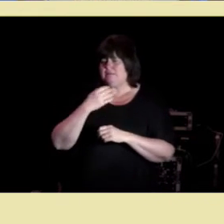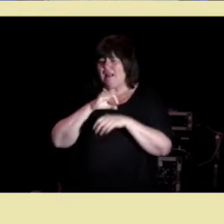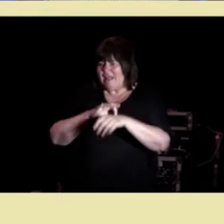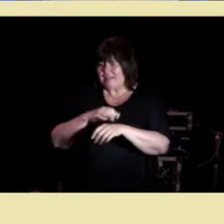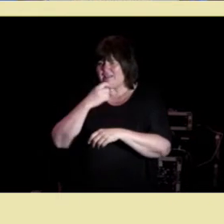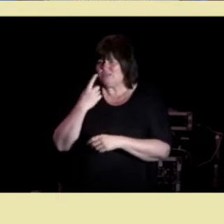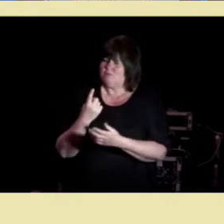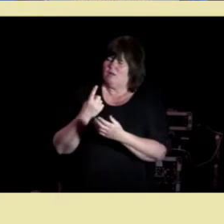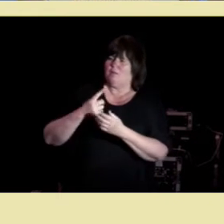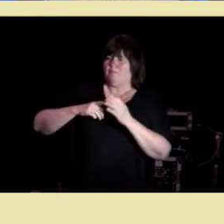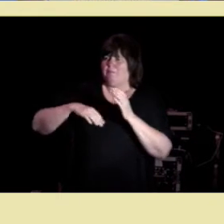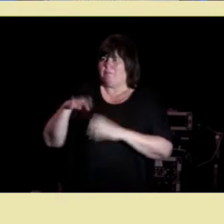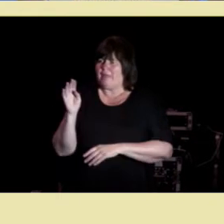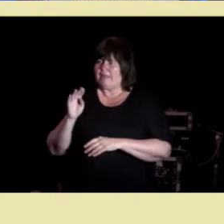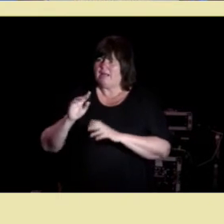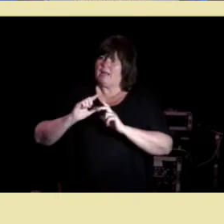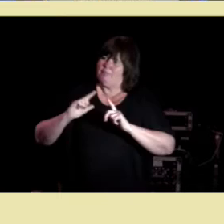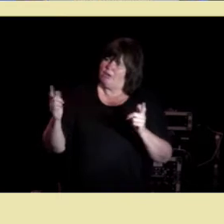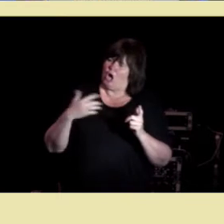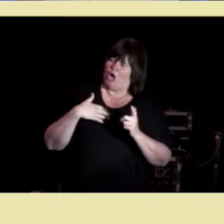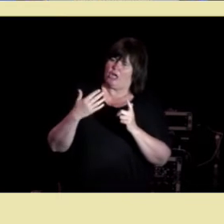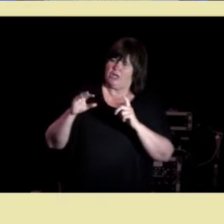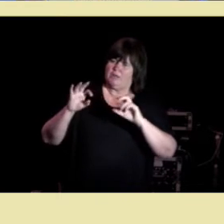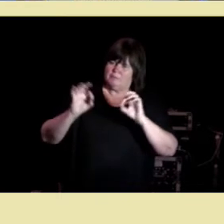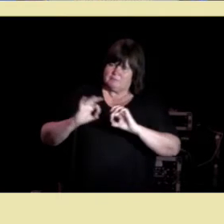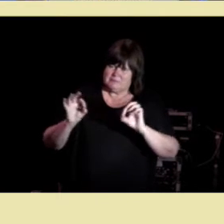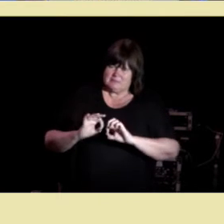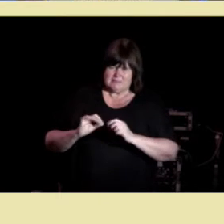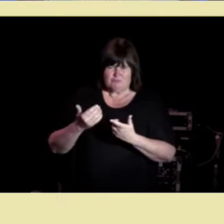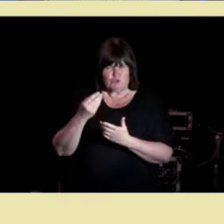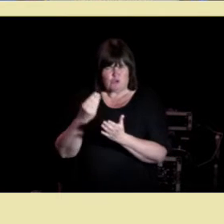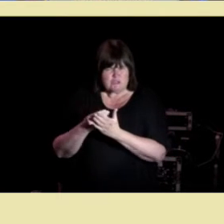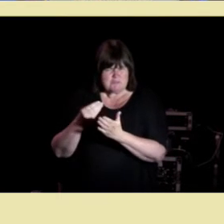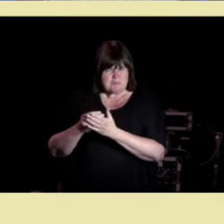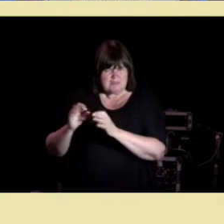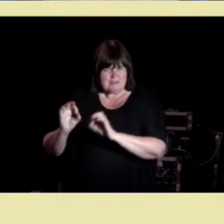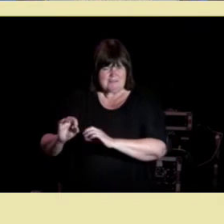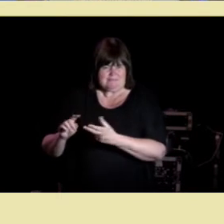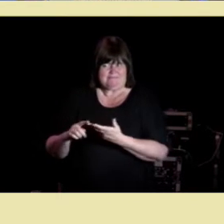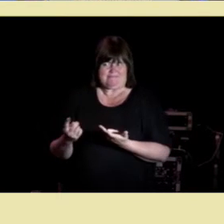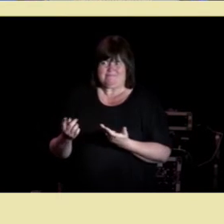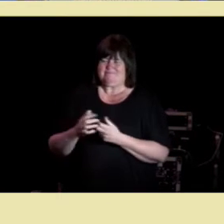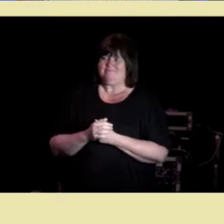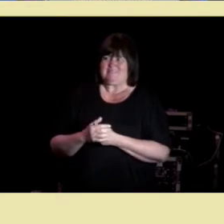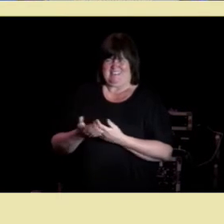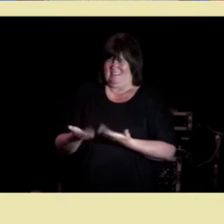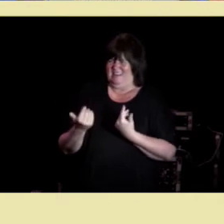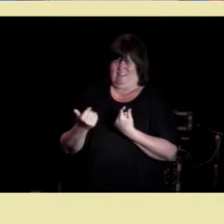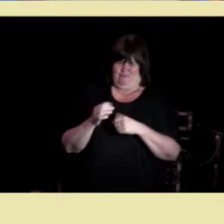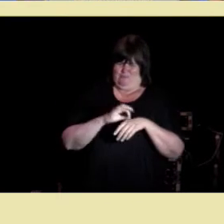kostbare medikamenter er ikke lett å gjennomføre god pasientnedvikning i slike situasjoner